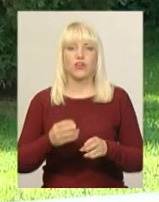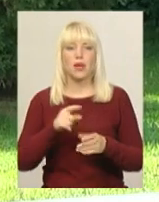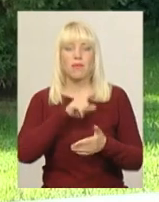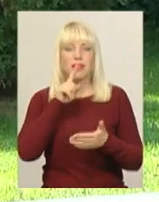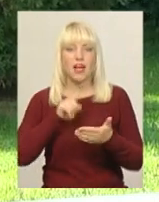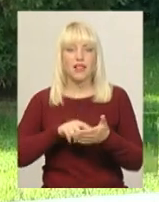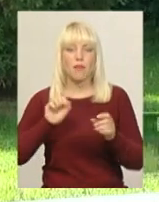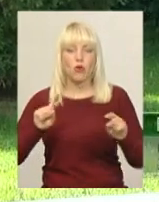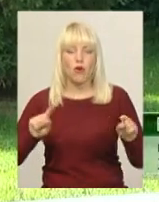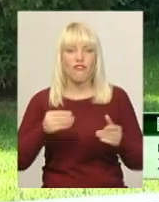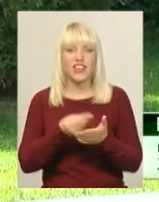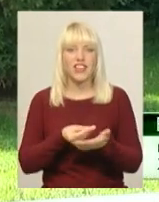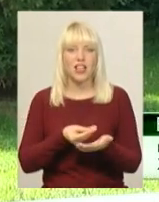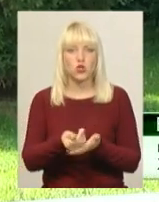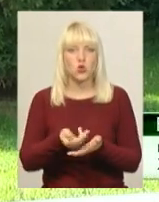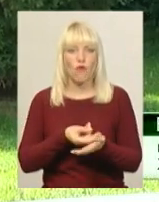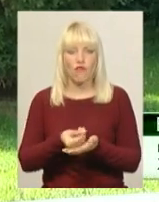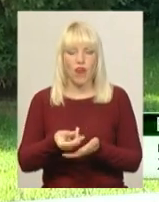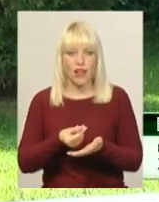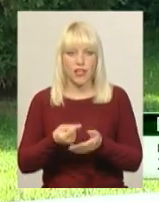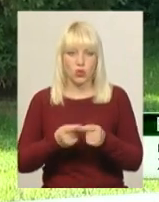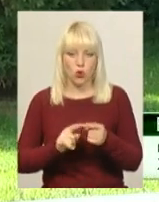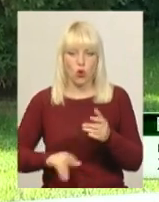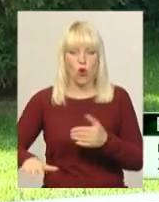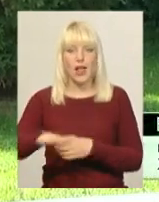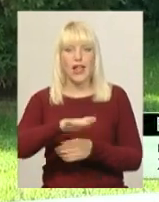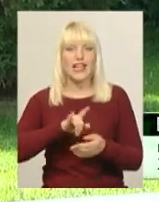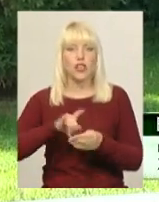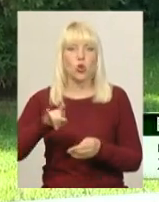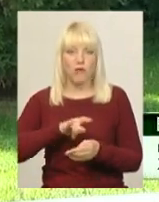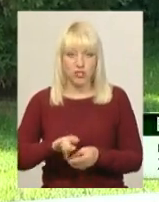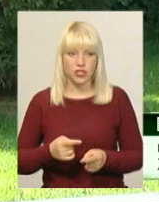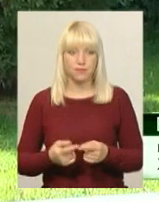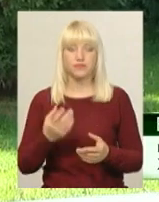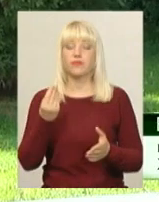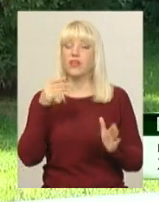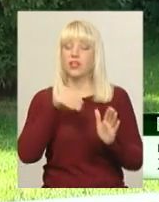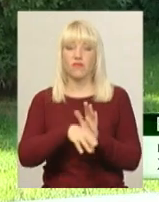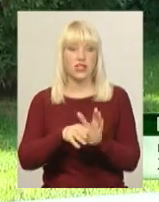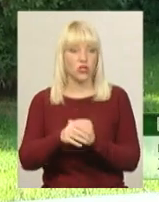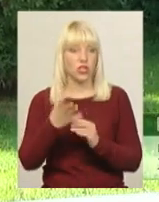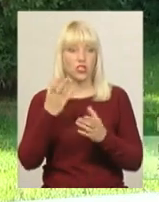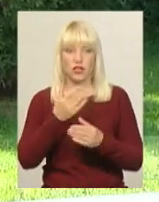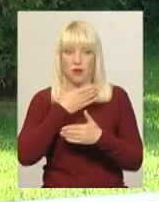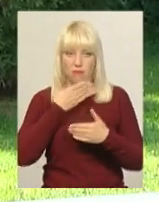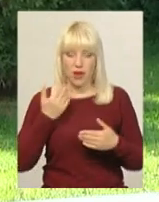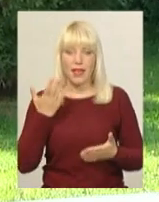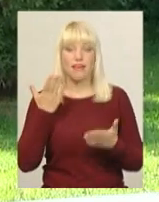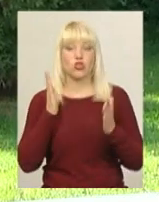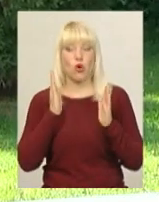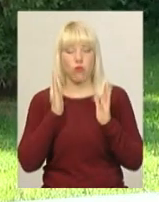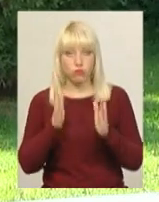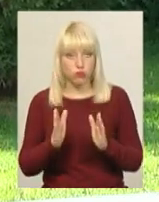Інвестора наразі немає, але якщо буде чиясь пропозиція, програма є